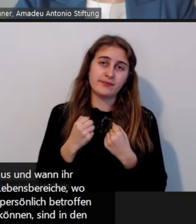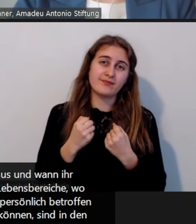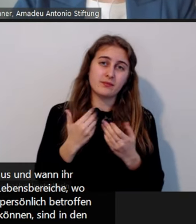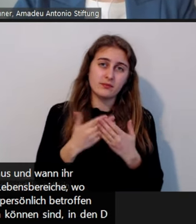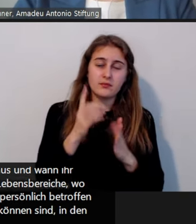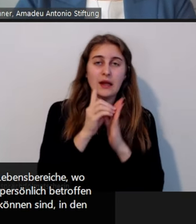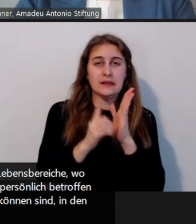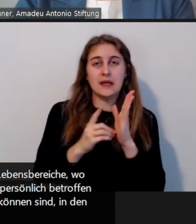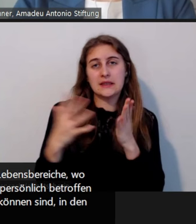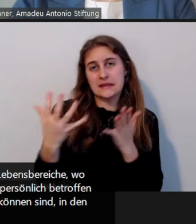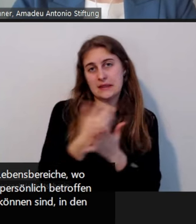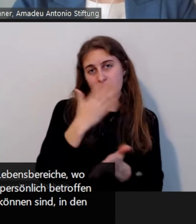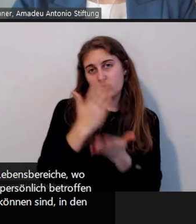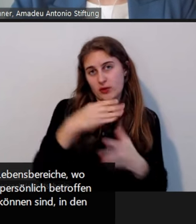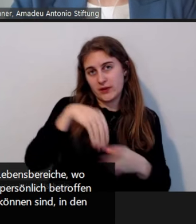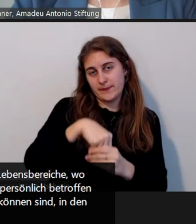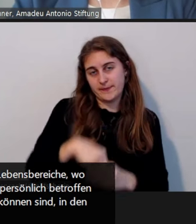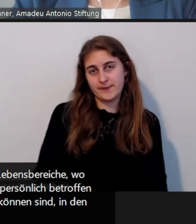den Daten drin.